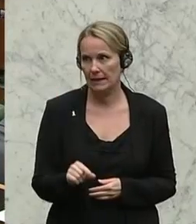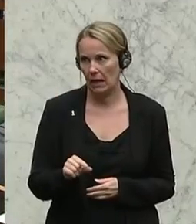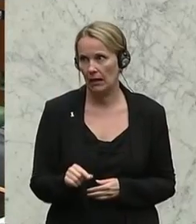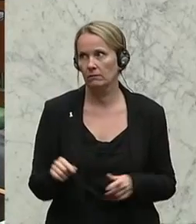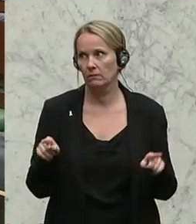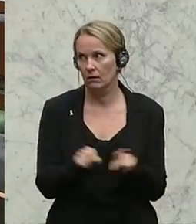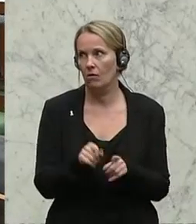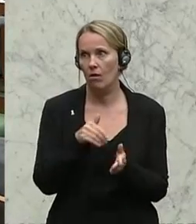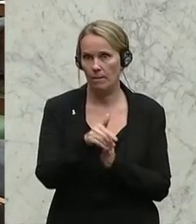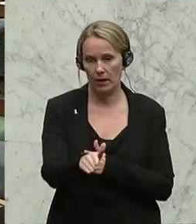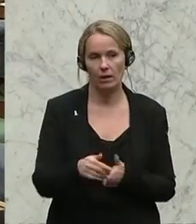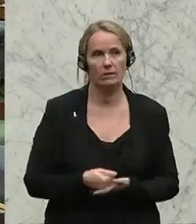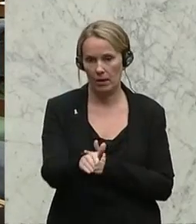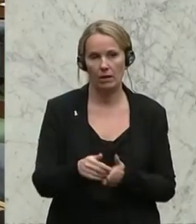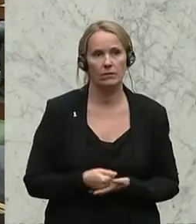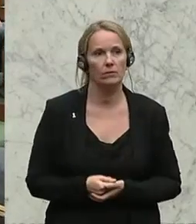Somit abgelehnt.